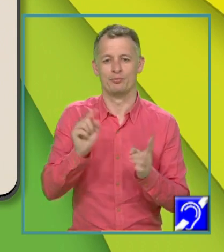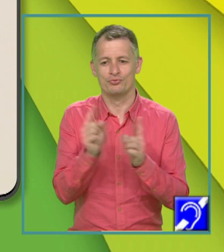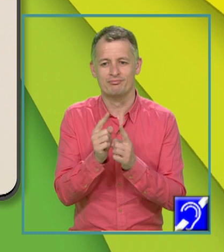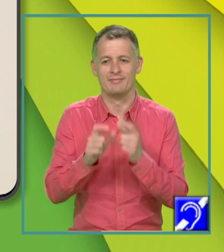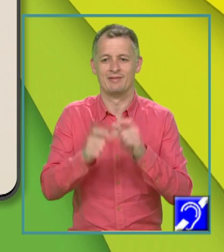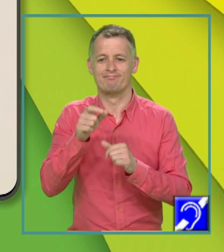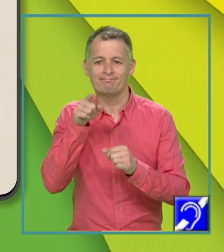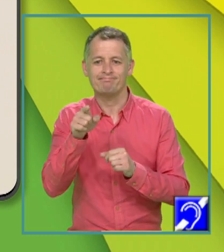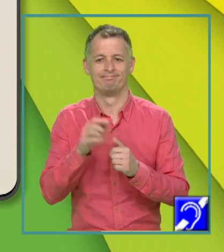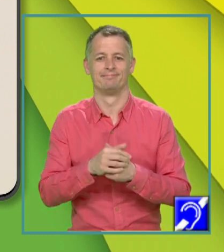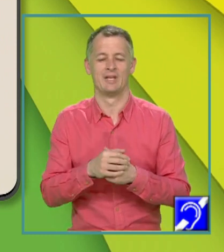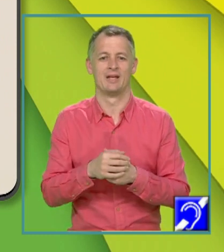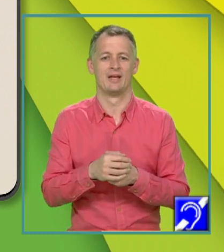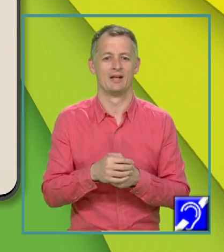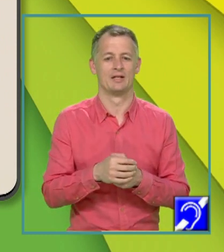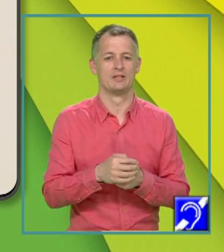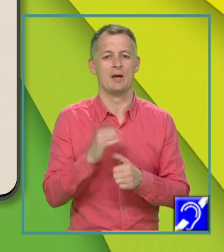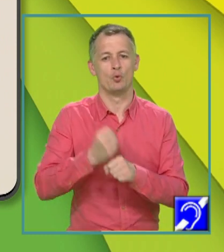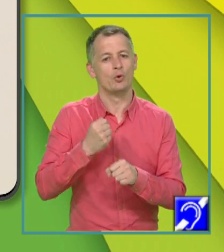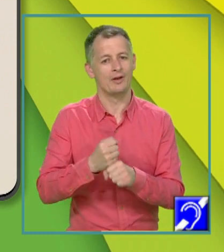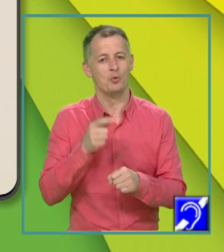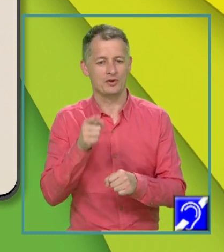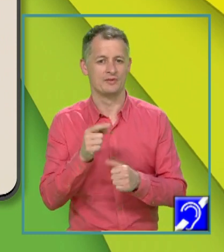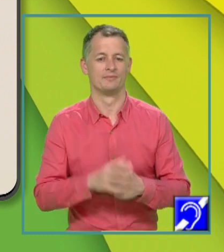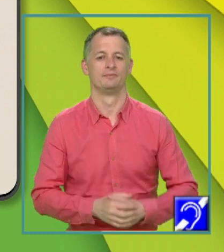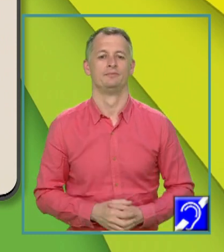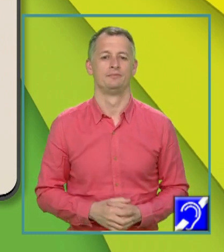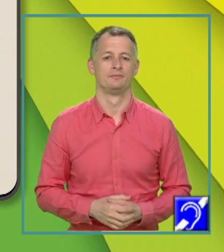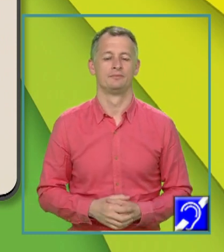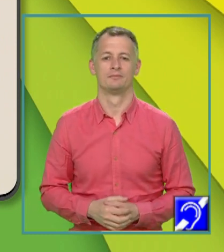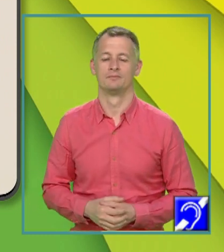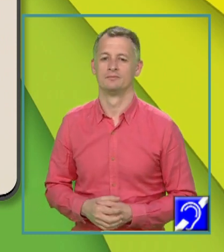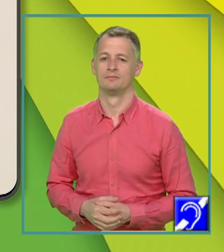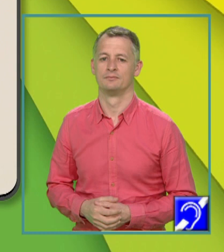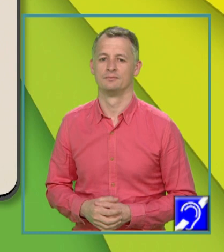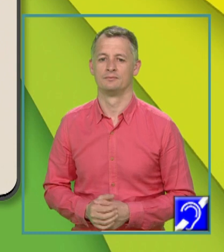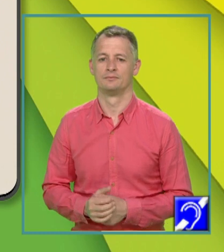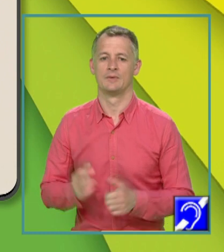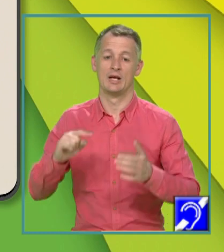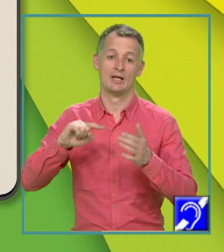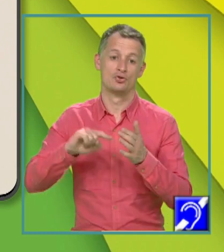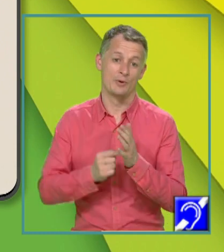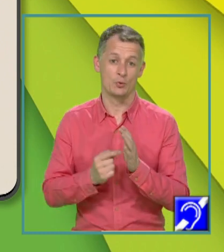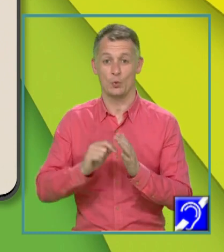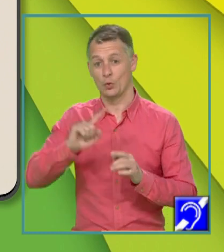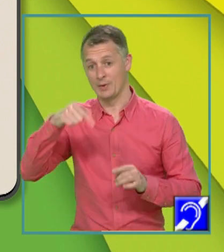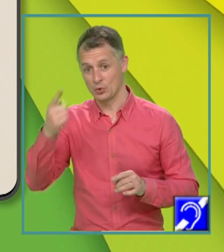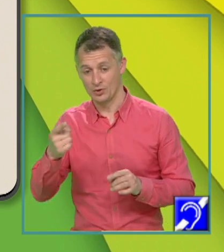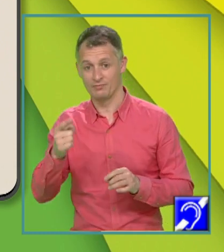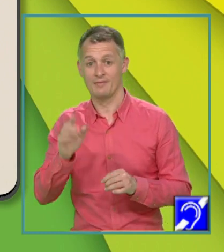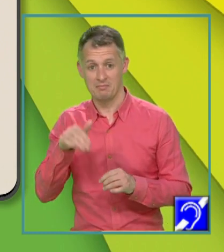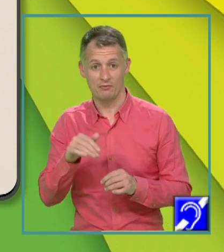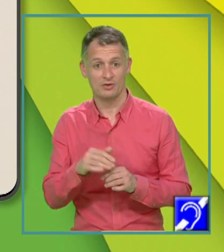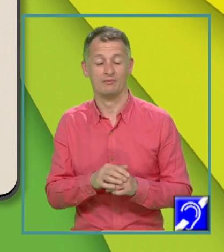ecuații și am și lucrat puțin cu ecuația respectivă. Vă amintiți? La subiectul următor am avut